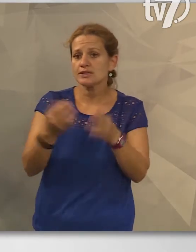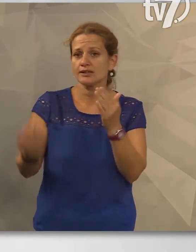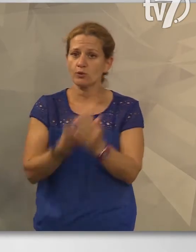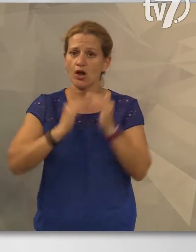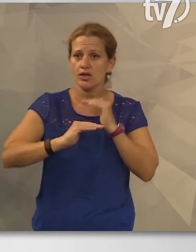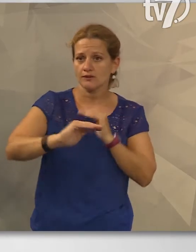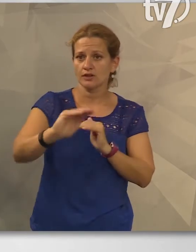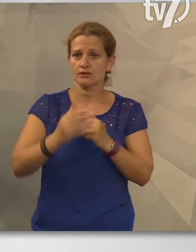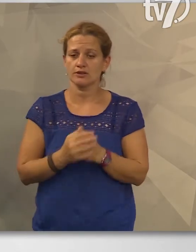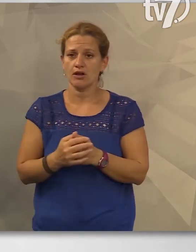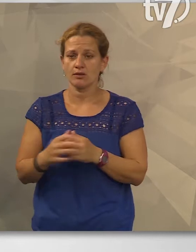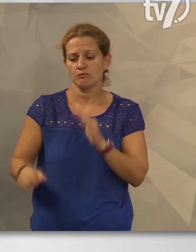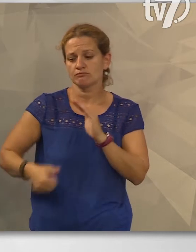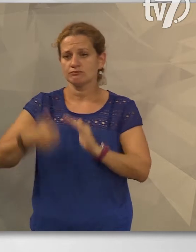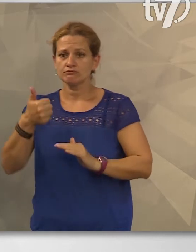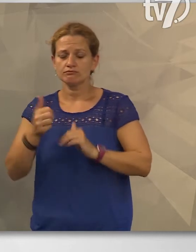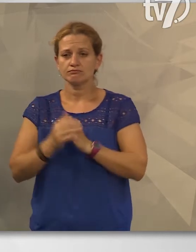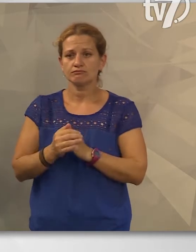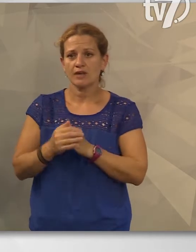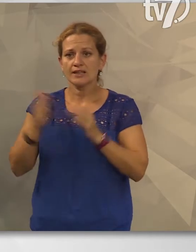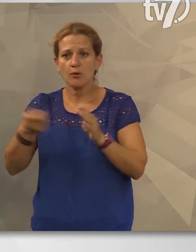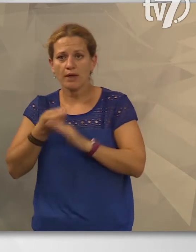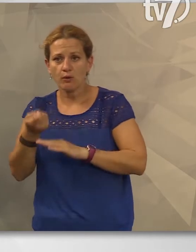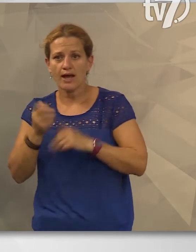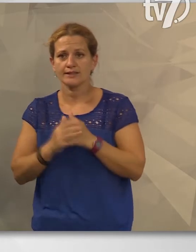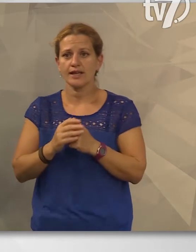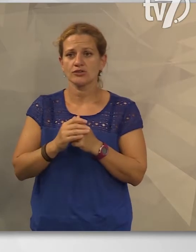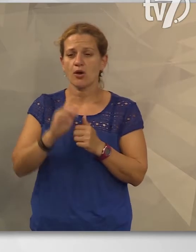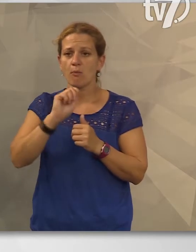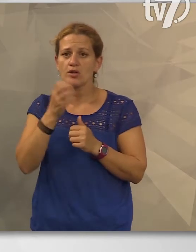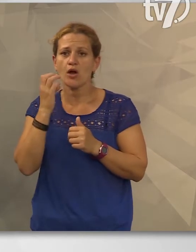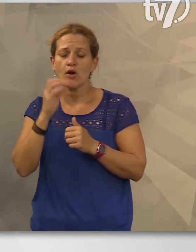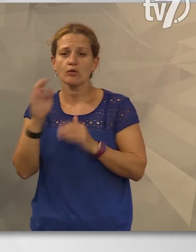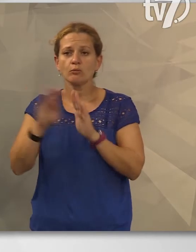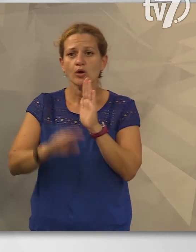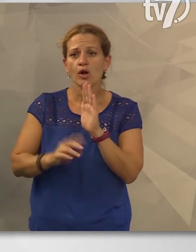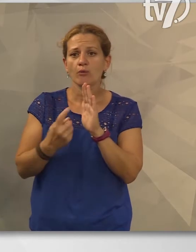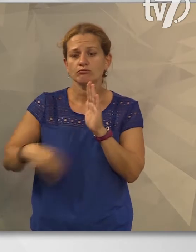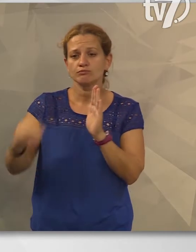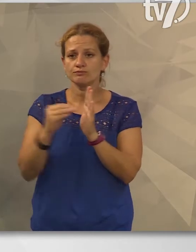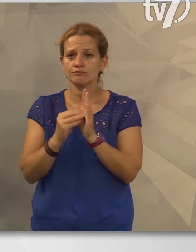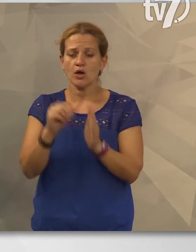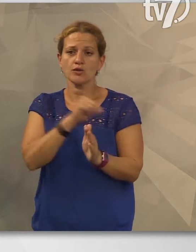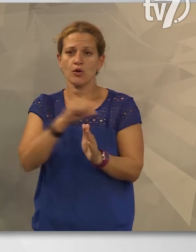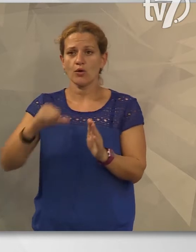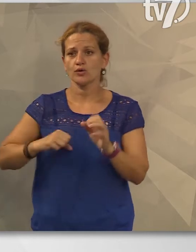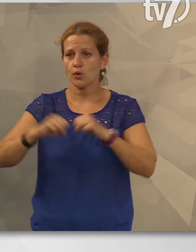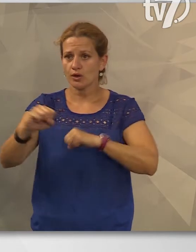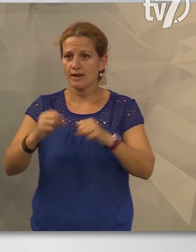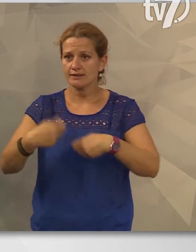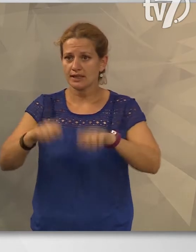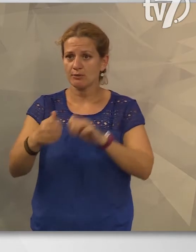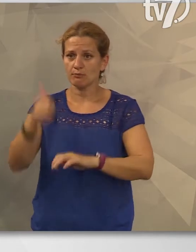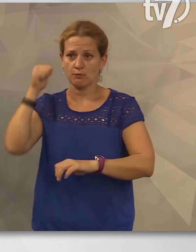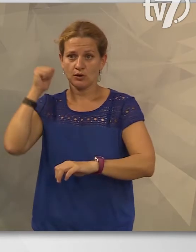aszfaltoztak. Most az egyik legnagyobb beruházásunk, ami a Magyar Falu Program keretében van, az az önkörmányzati épület, ami itt van